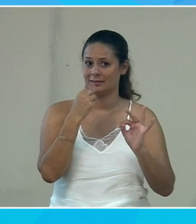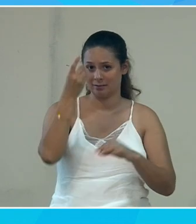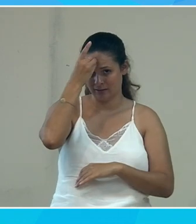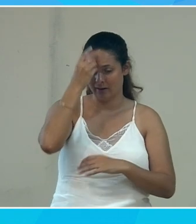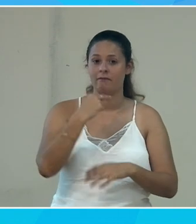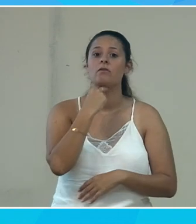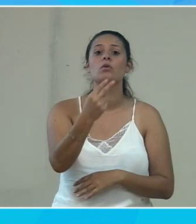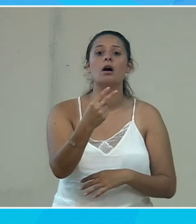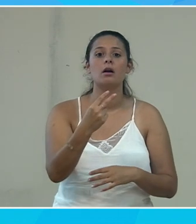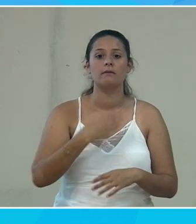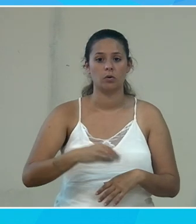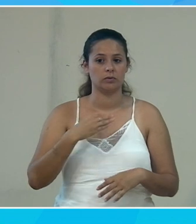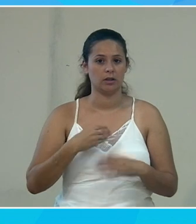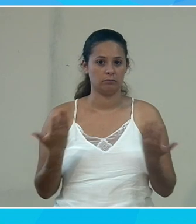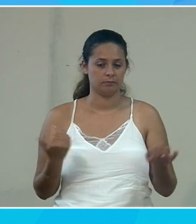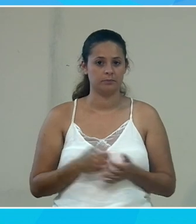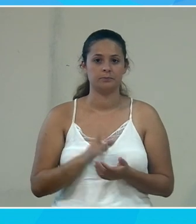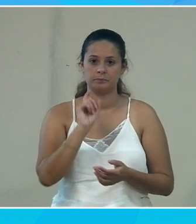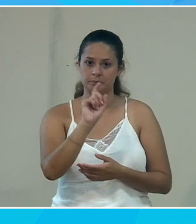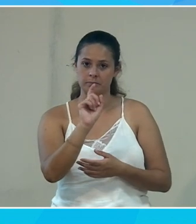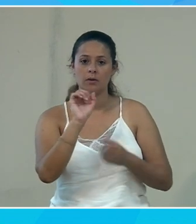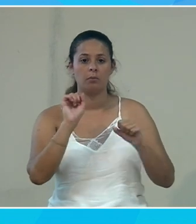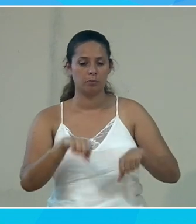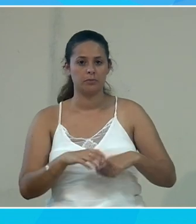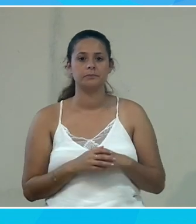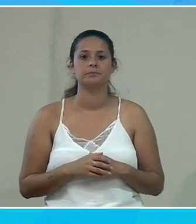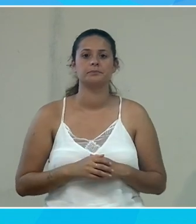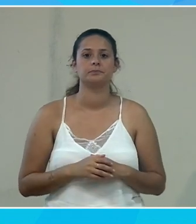syndiquer le français je vais cliquer sur le bouton